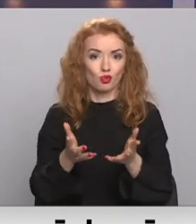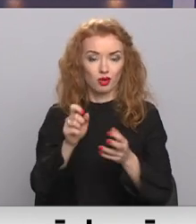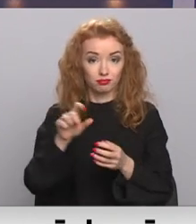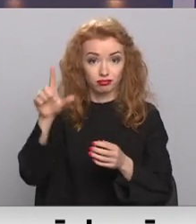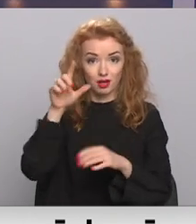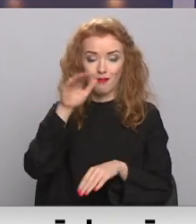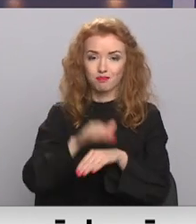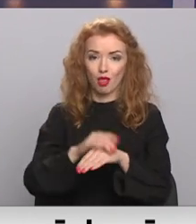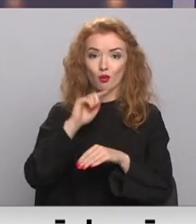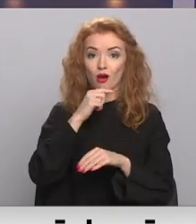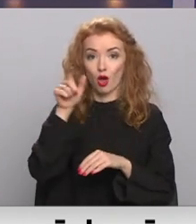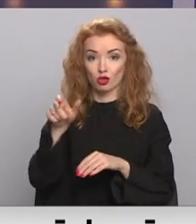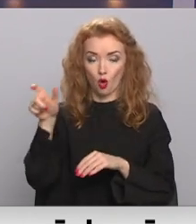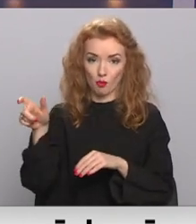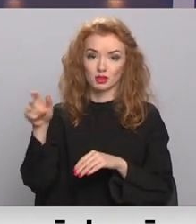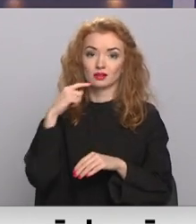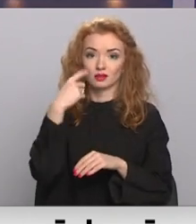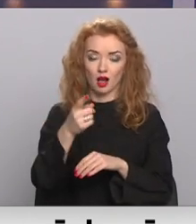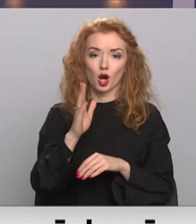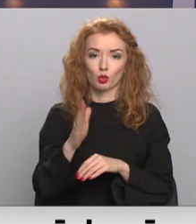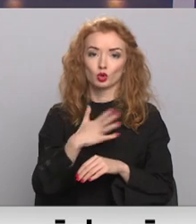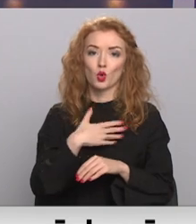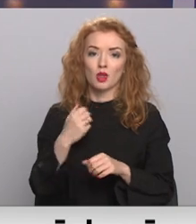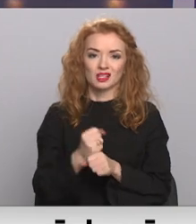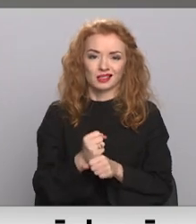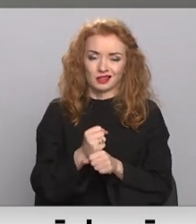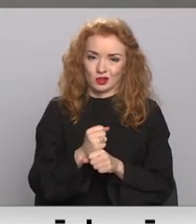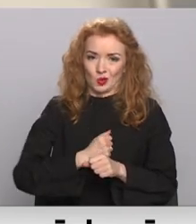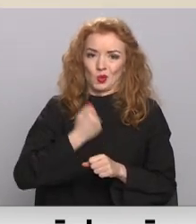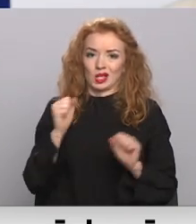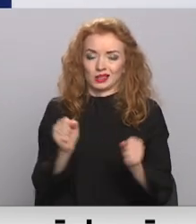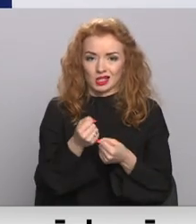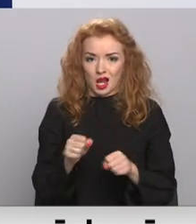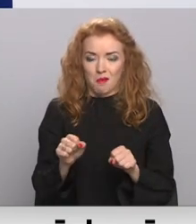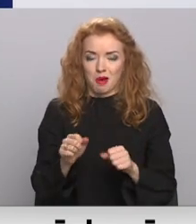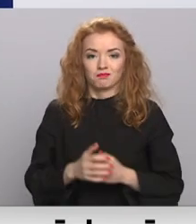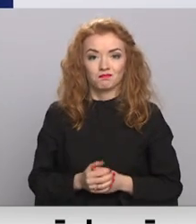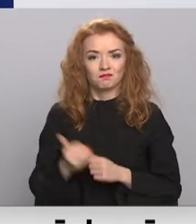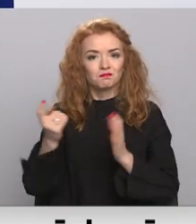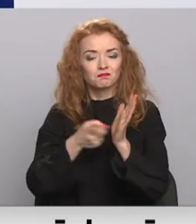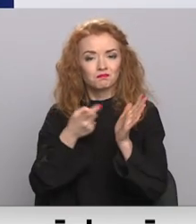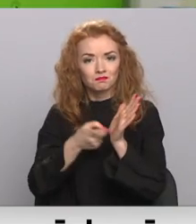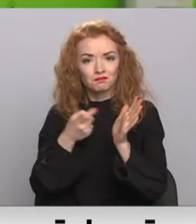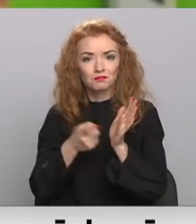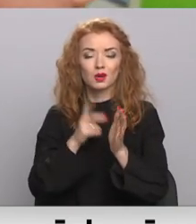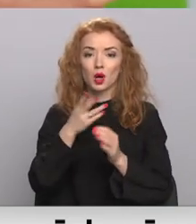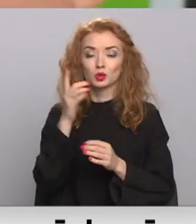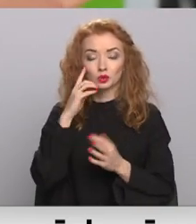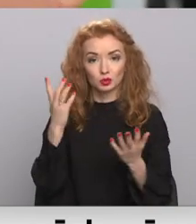banko ekonomisti iesaka gatavoties finansiāli bargai ziemai. Šo jau magu domāt? Sumās aicī?